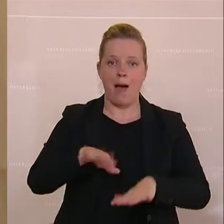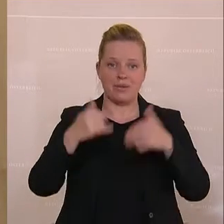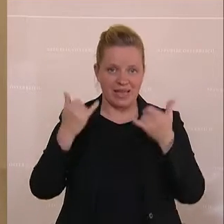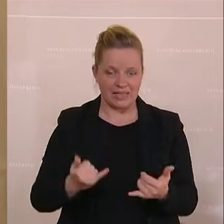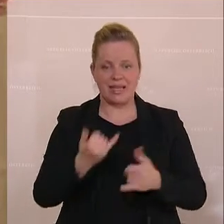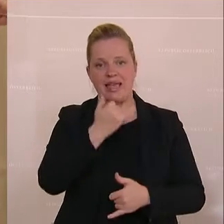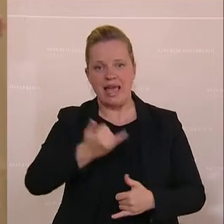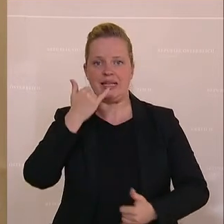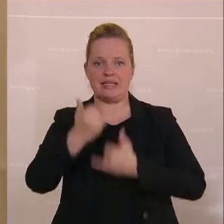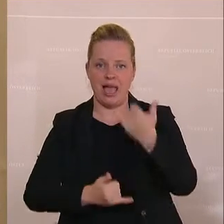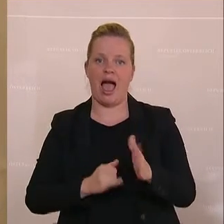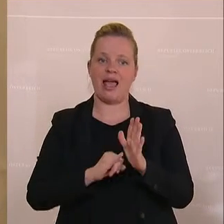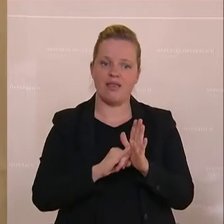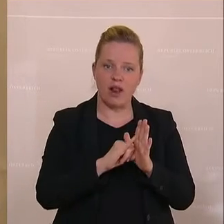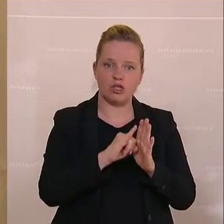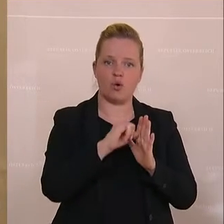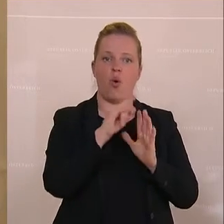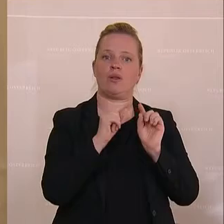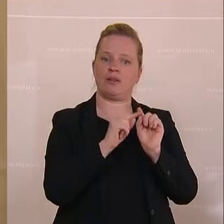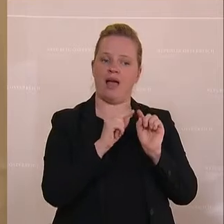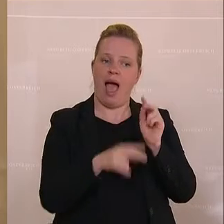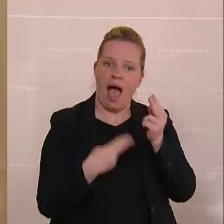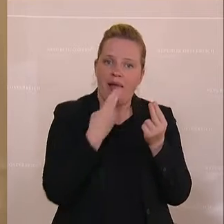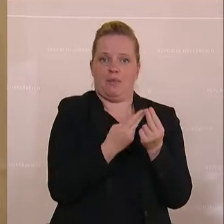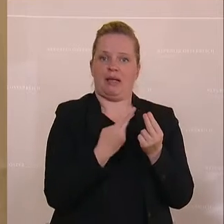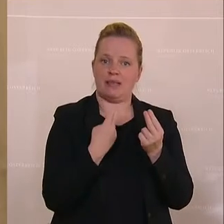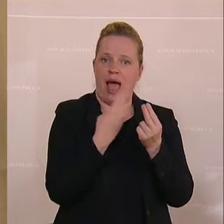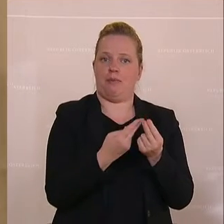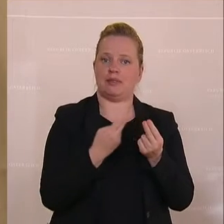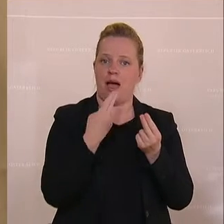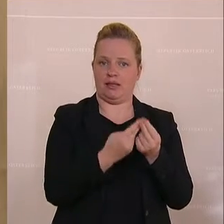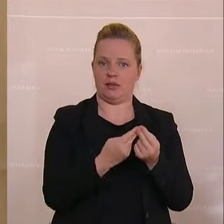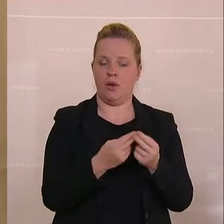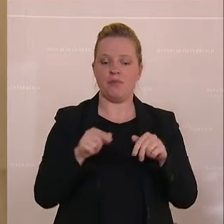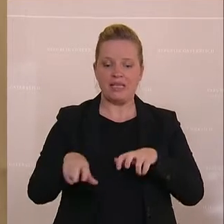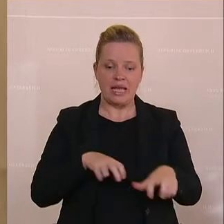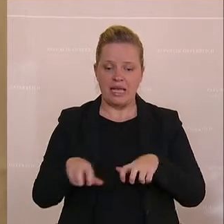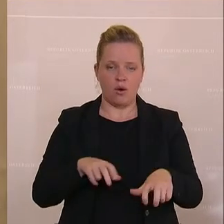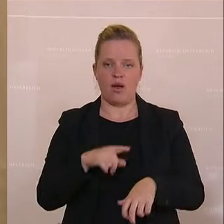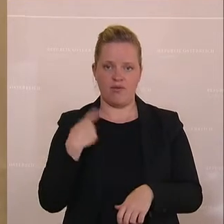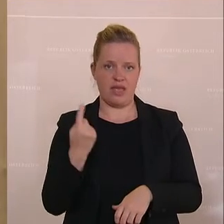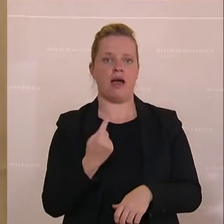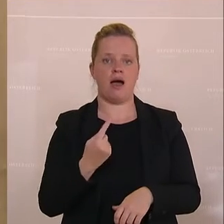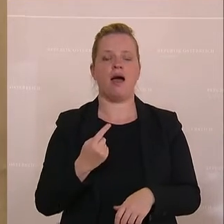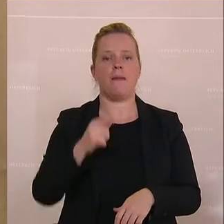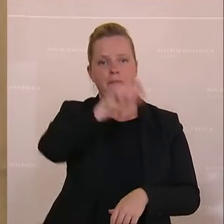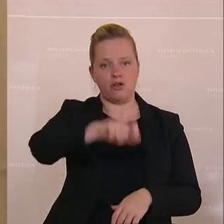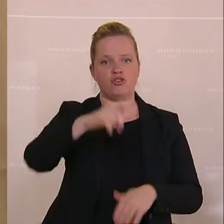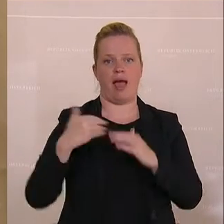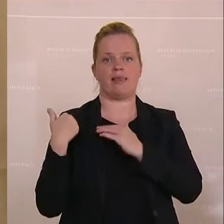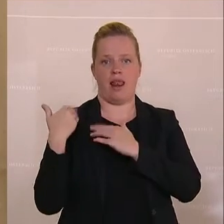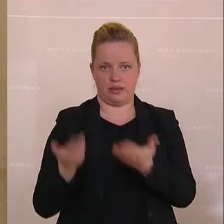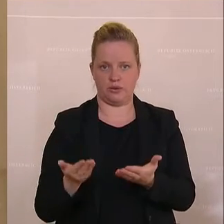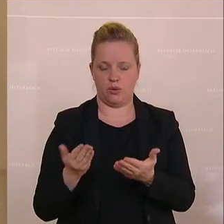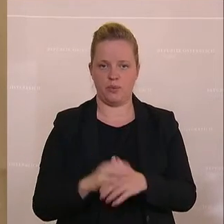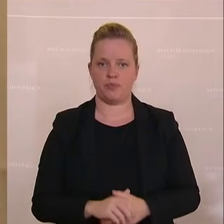Diese Regierung, meine Damen und Herren, entlastet die Menschen. Die genannten Leistungen werden